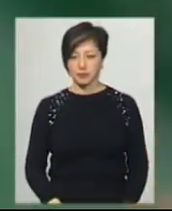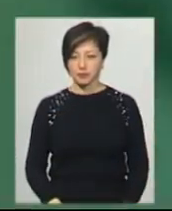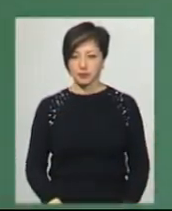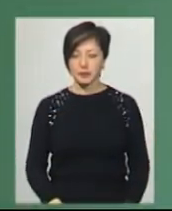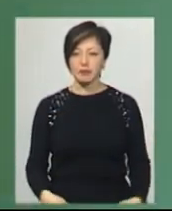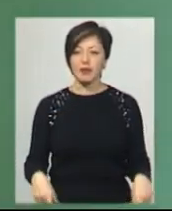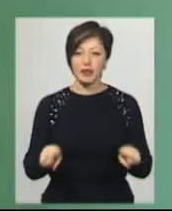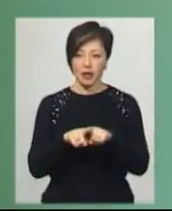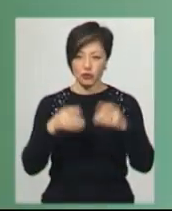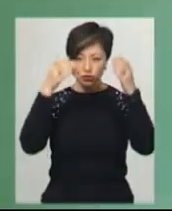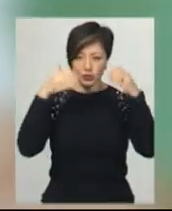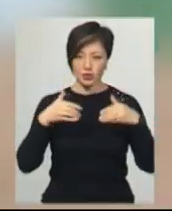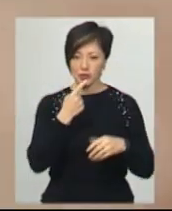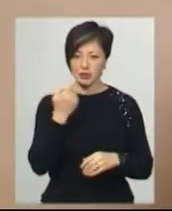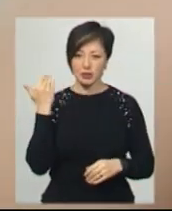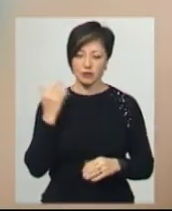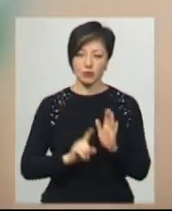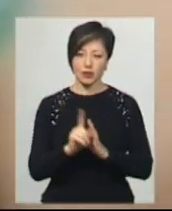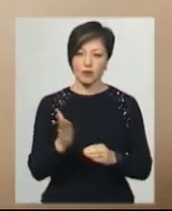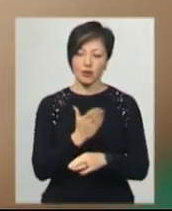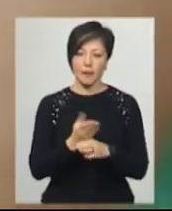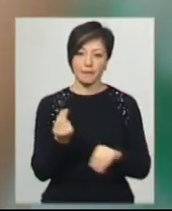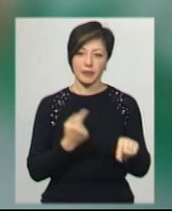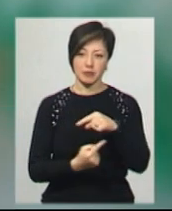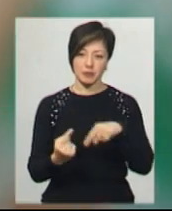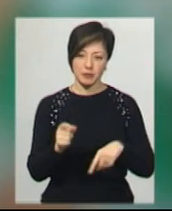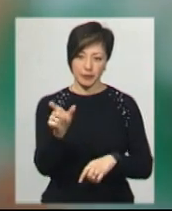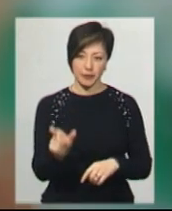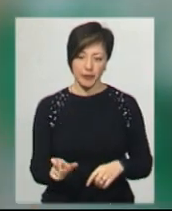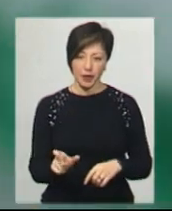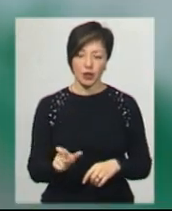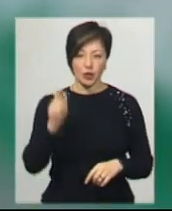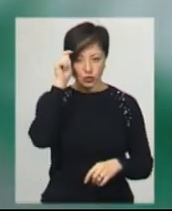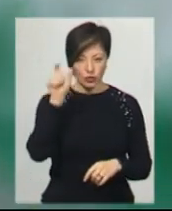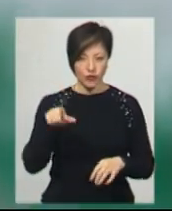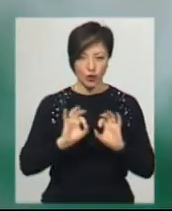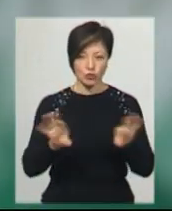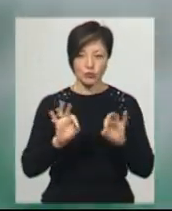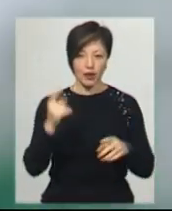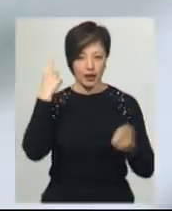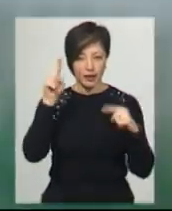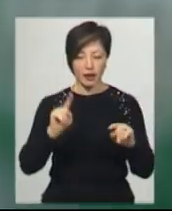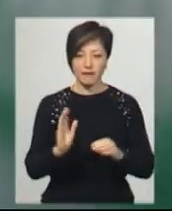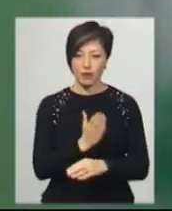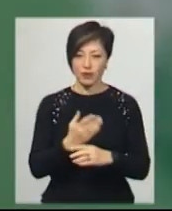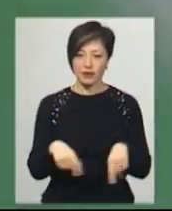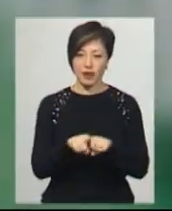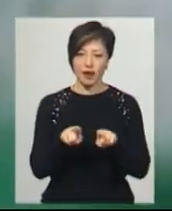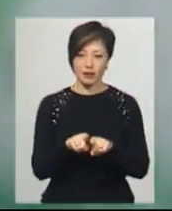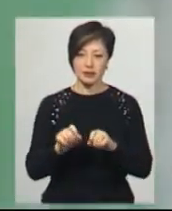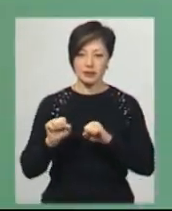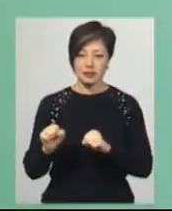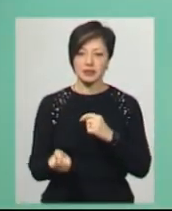Такі щитки нещодавно почав виготовляти підприємець Олександр Сікорський. Чоловік розповів, що ідея виготовляти такі засоби